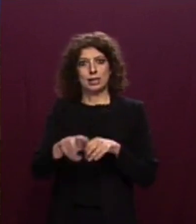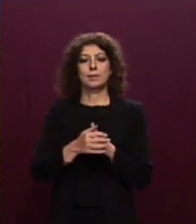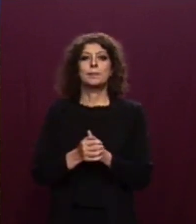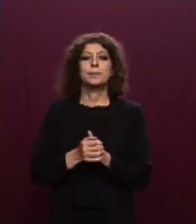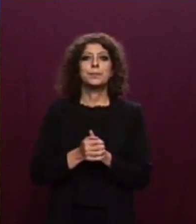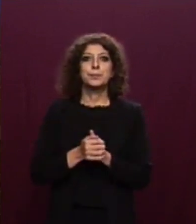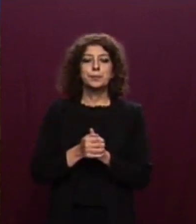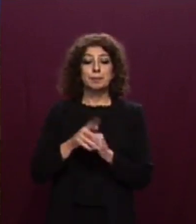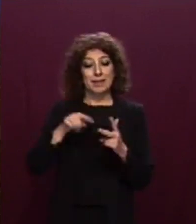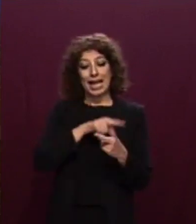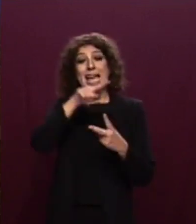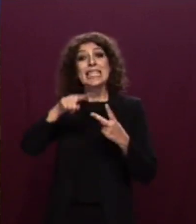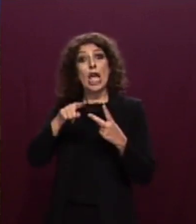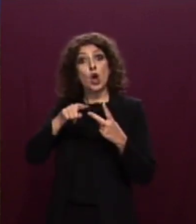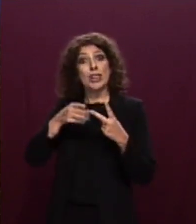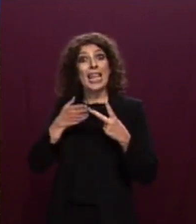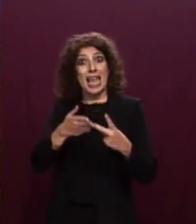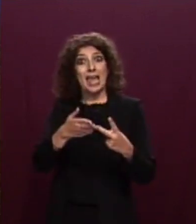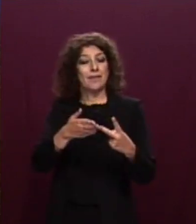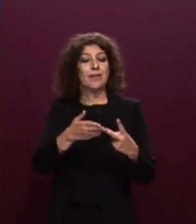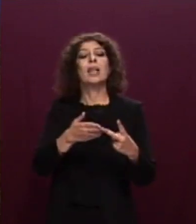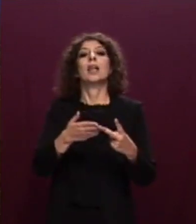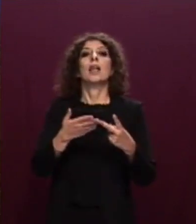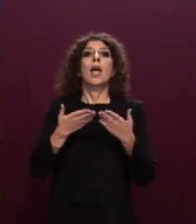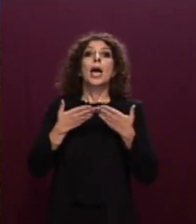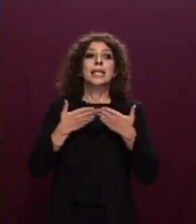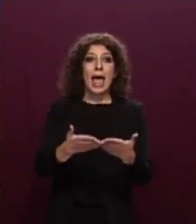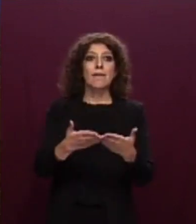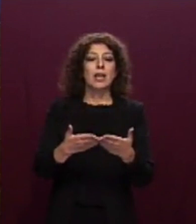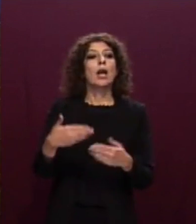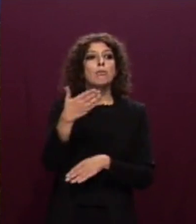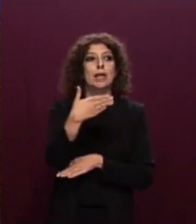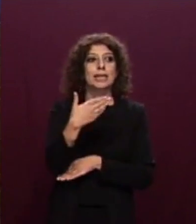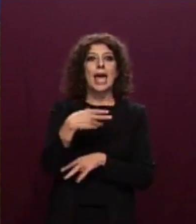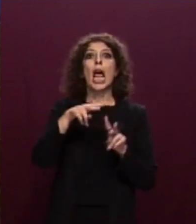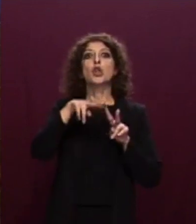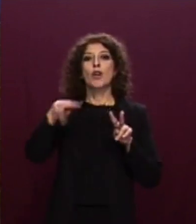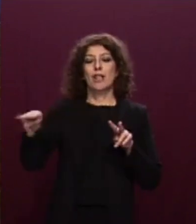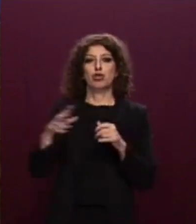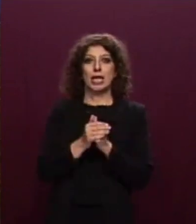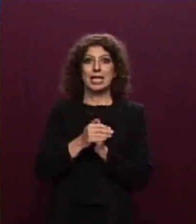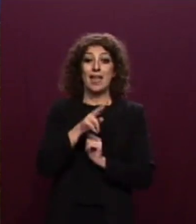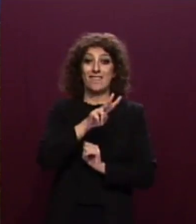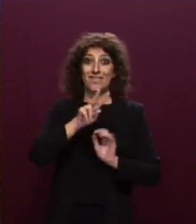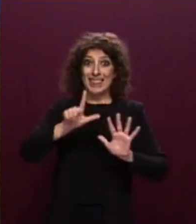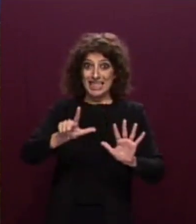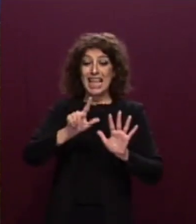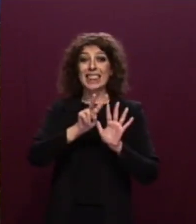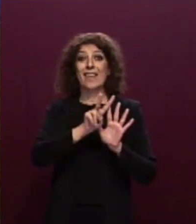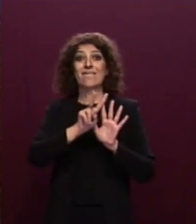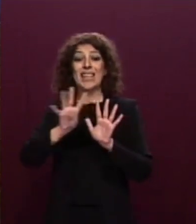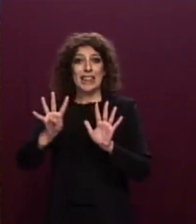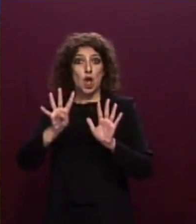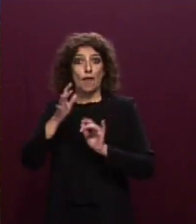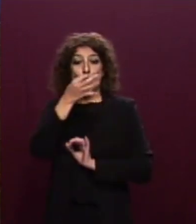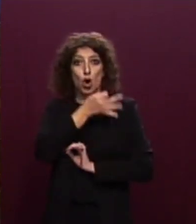la seconda nave battente bandiera norvegese dell'ONG Medici Senza Frontiere, informo che tra il 27 e il 29 ottobre la nave ha